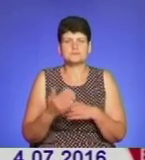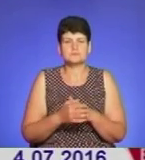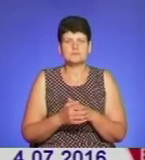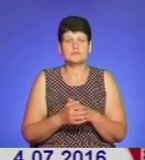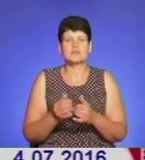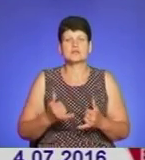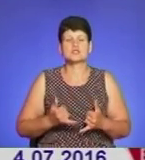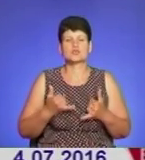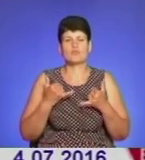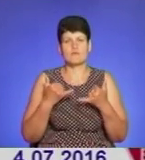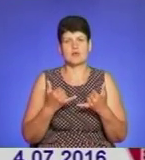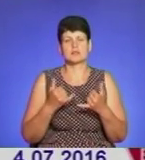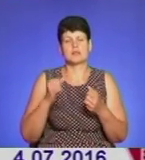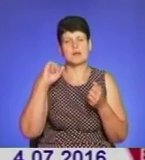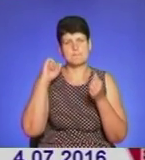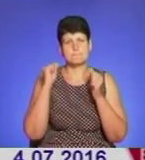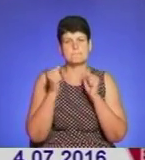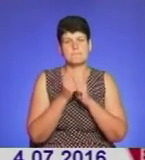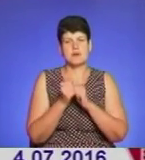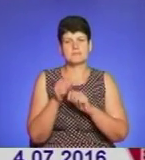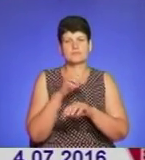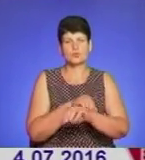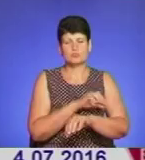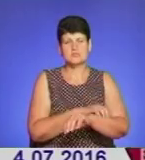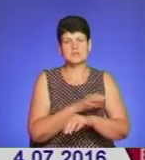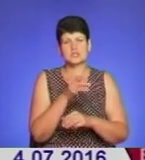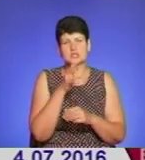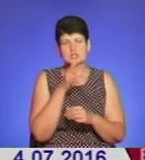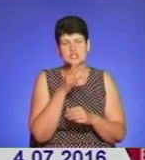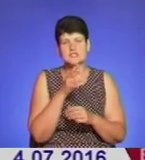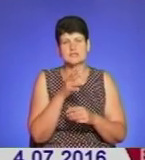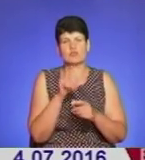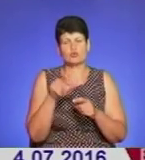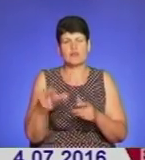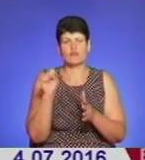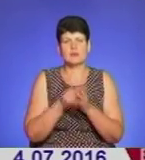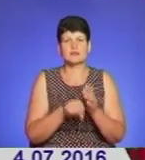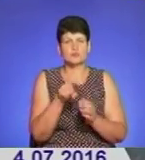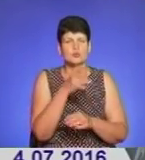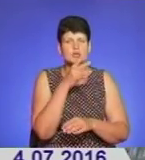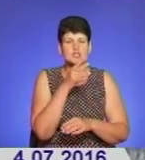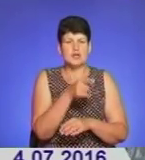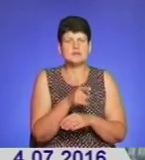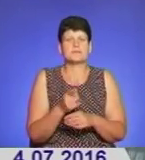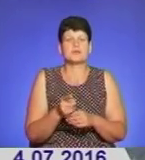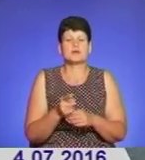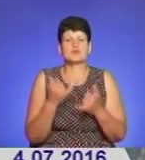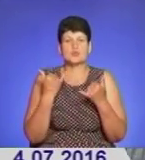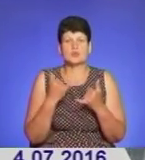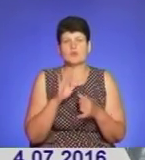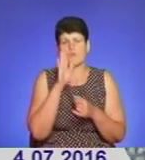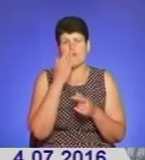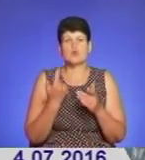жертв сталінських репресій представники громадських організацій та влади. Люди кажуть найгірше, що сьогодні ворог знову окупував